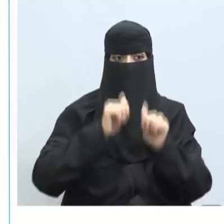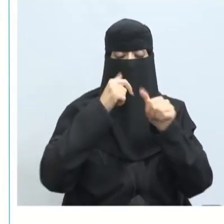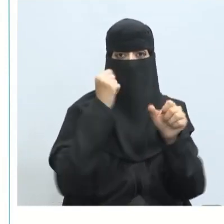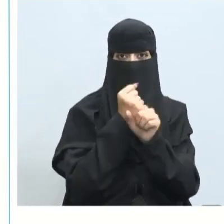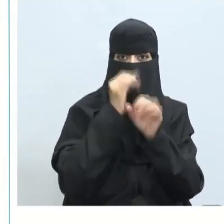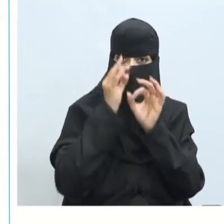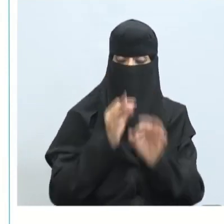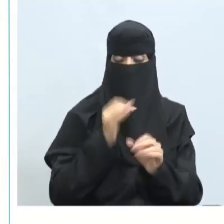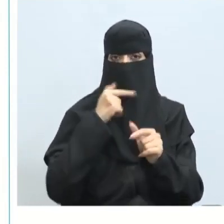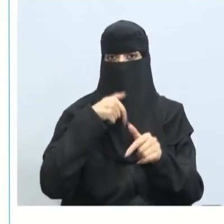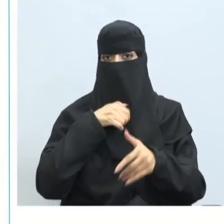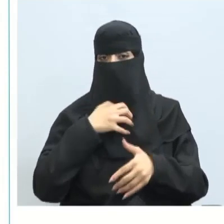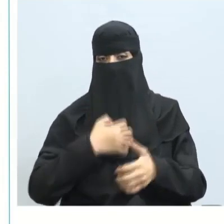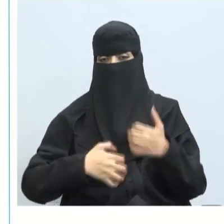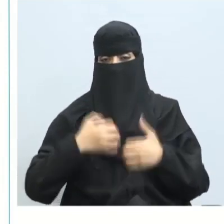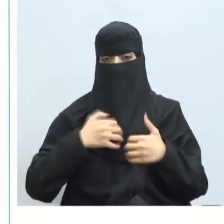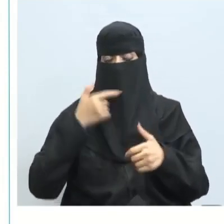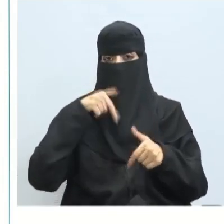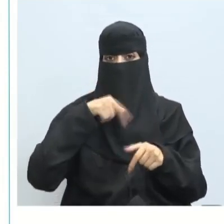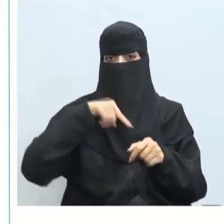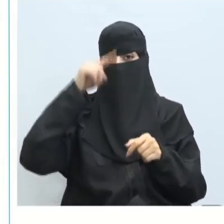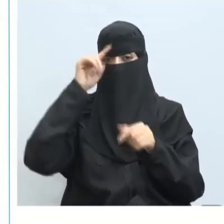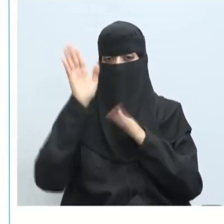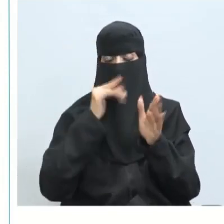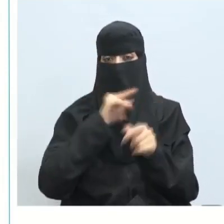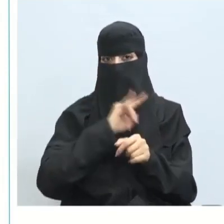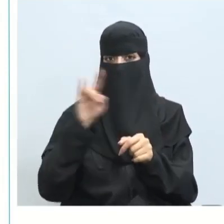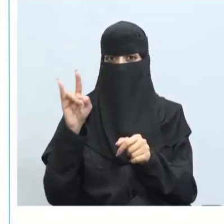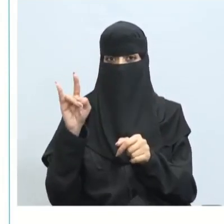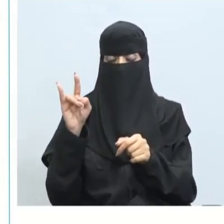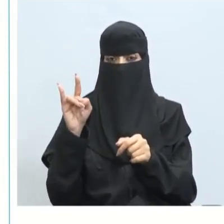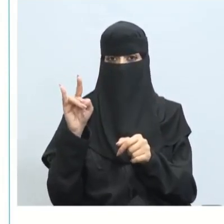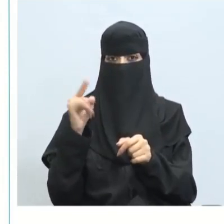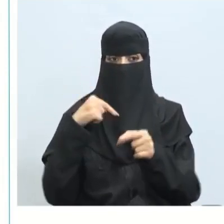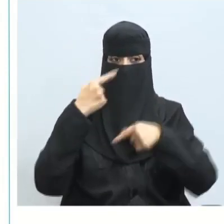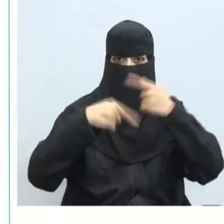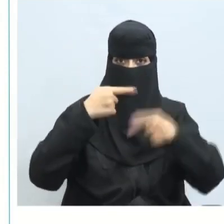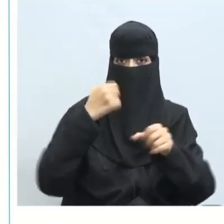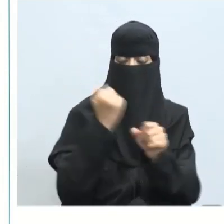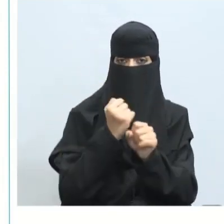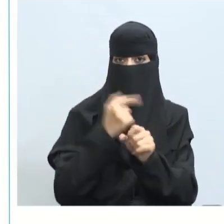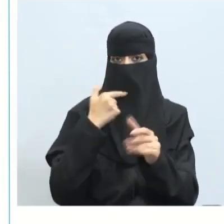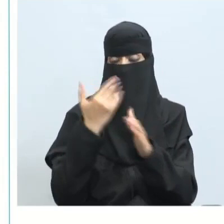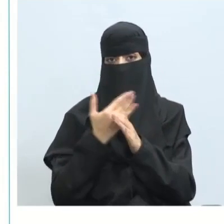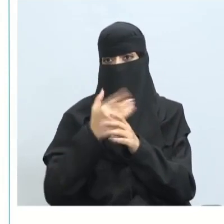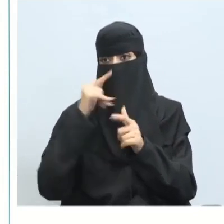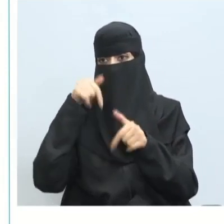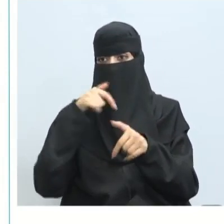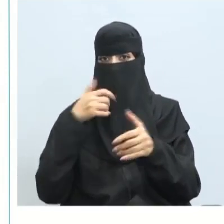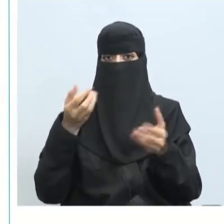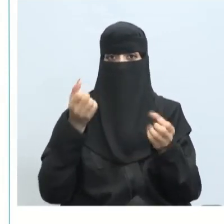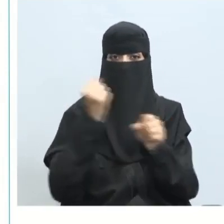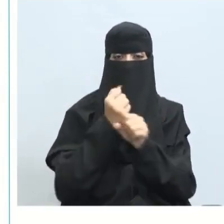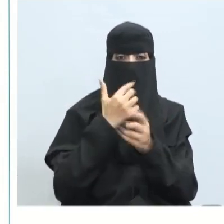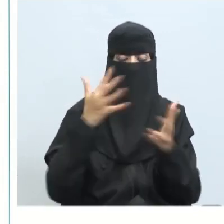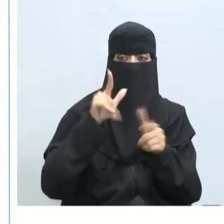وبالتالي قد يشعر بمثلا عدم استمراره في العمل قد يفصل من وظيفته وبالتالي